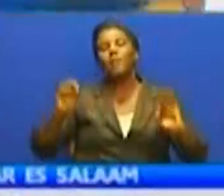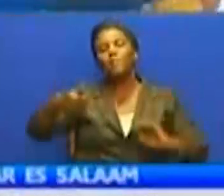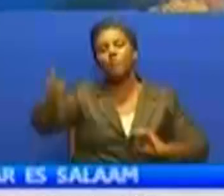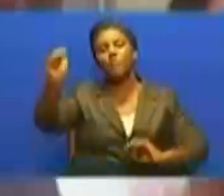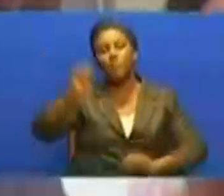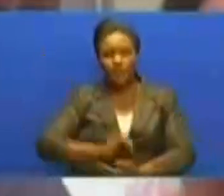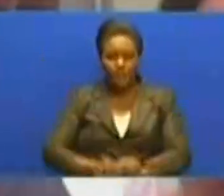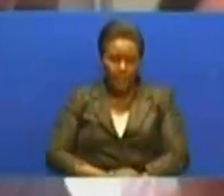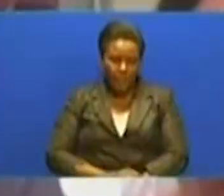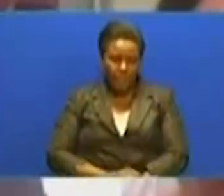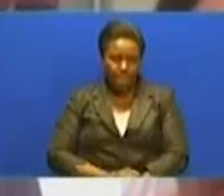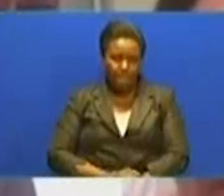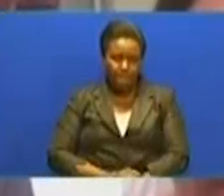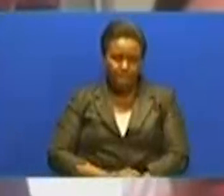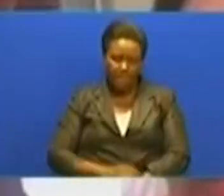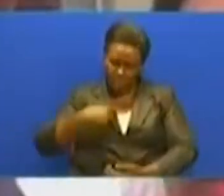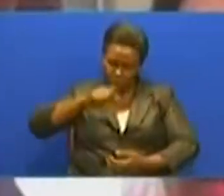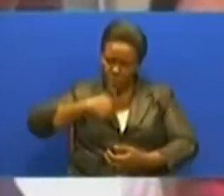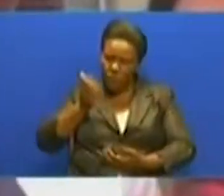shauri hilo kwa hiyari yaki mwenyewe.